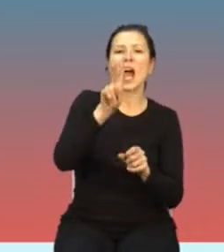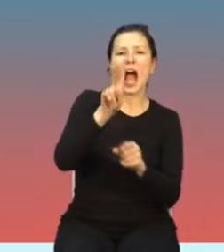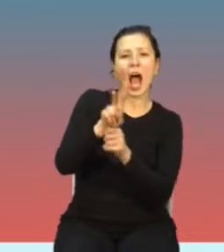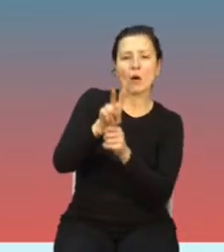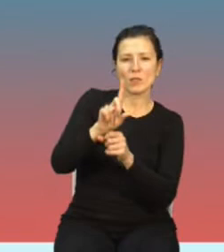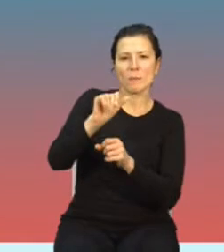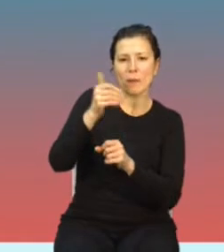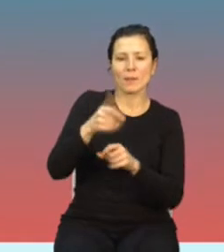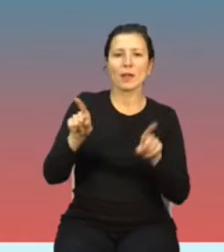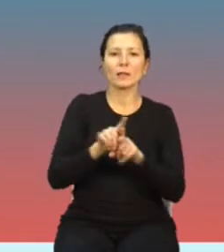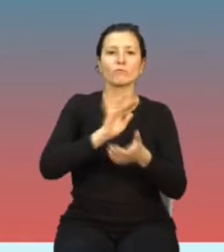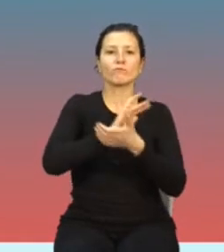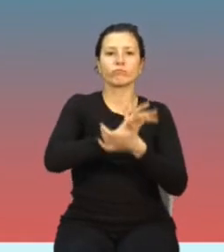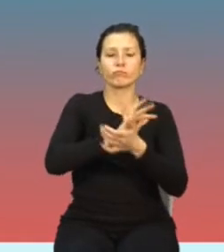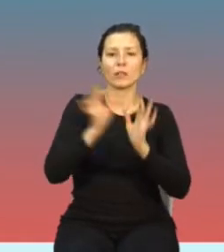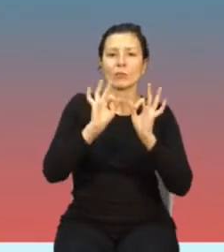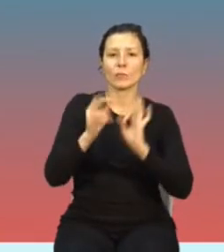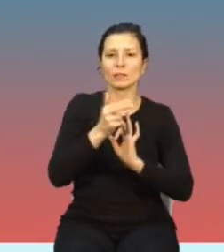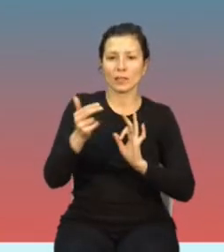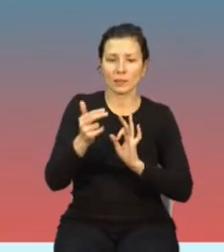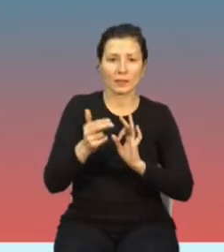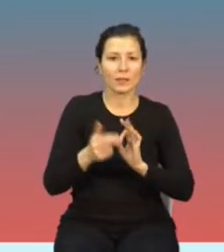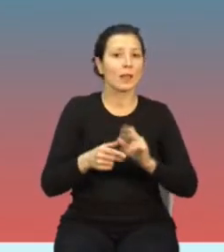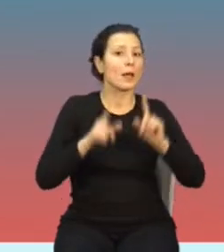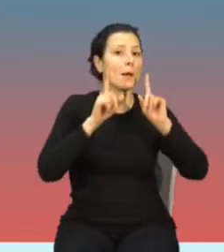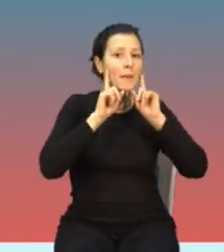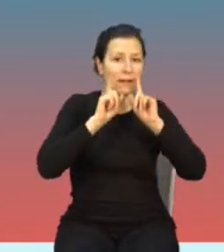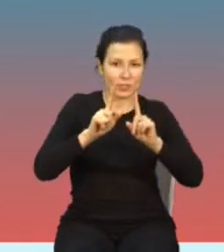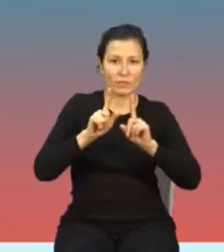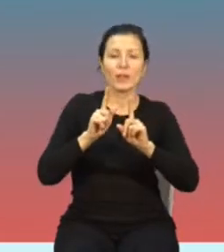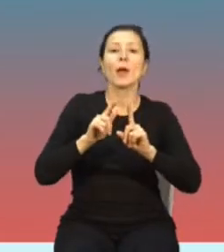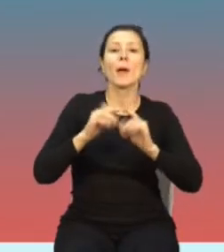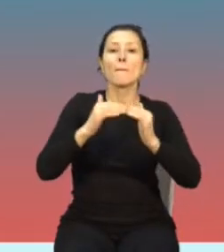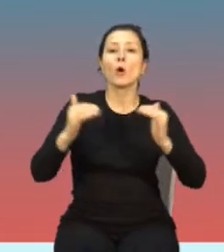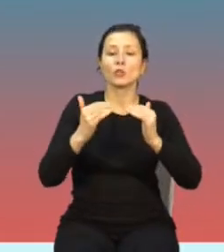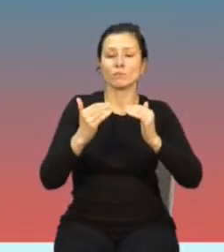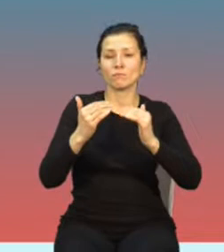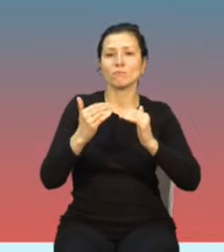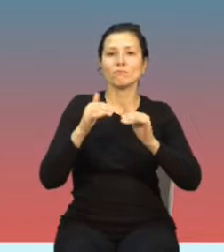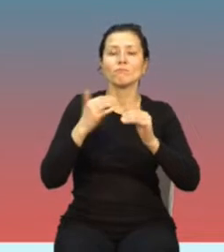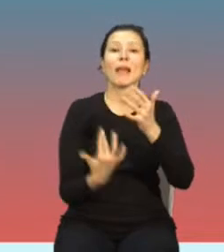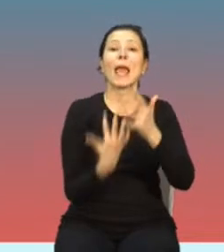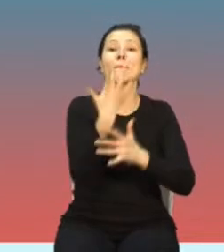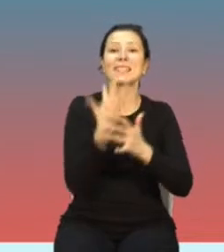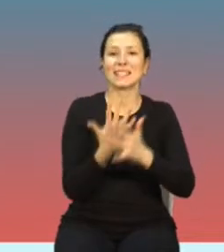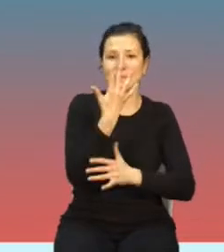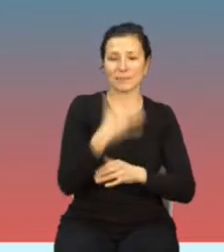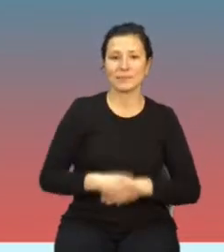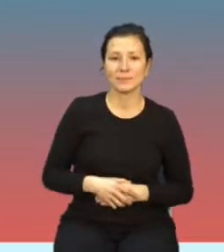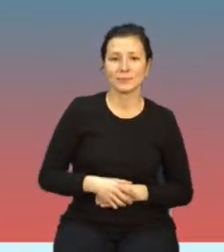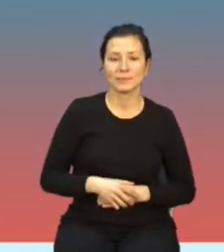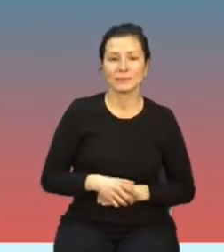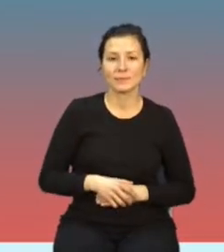informacje na temat rzeczywistej informacji, rzeczywistego poziomu emisji, również egzekwujemy warunki w wydawaniu licencji na